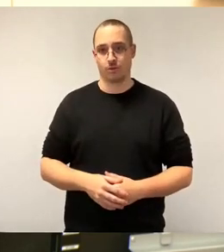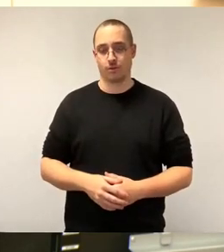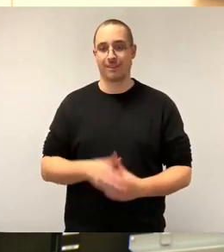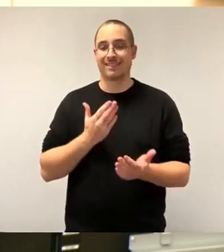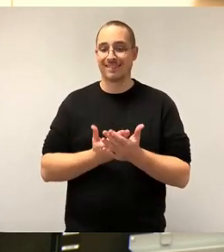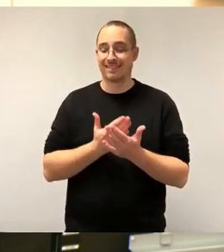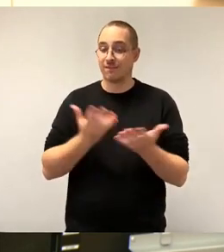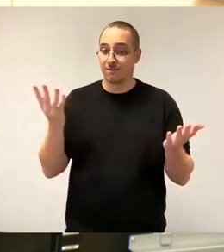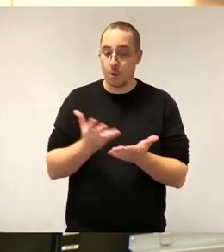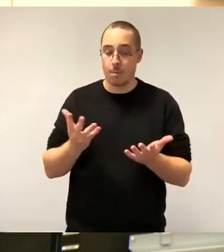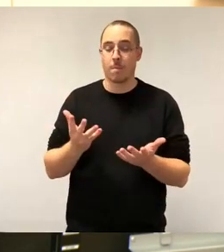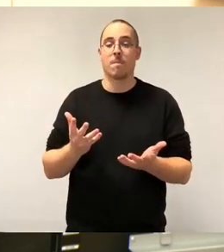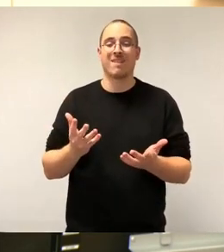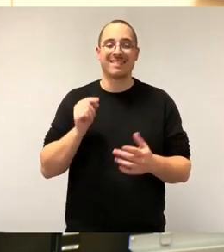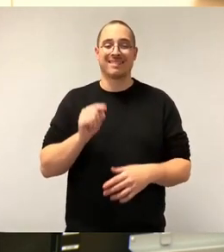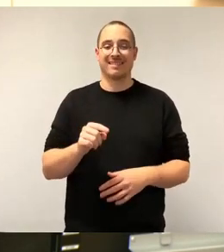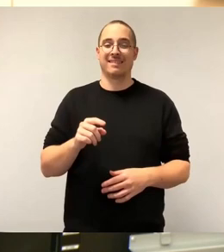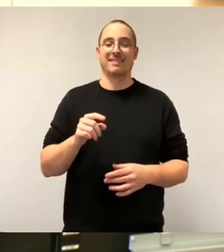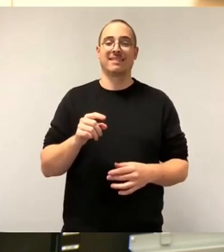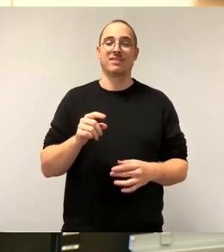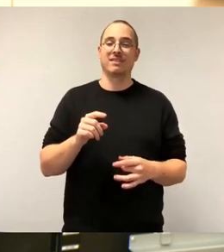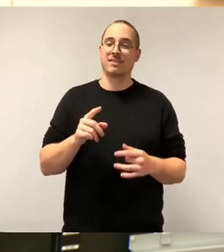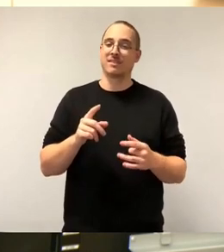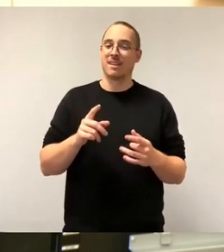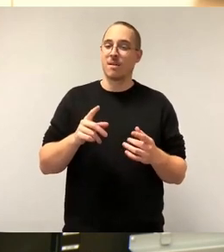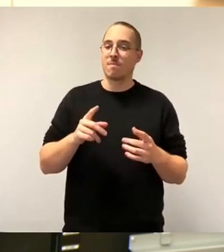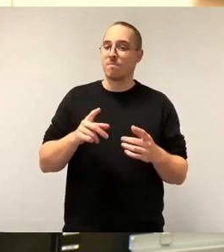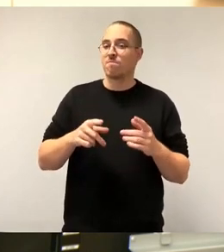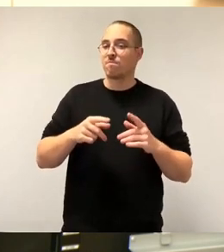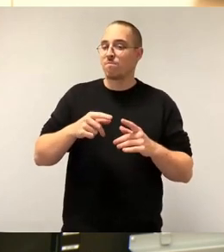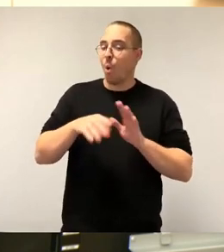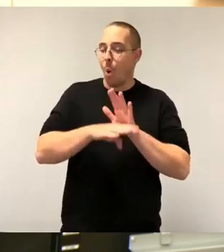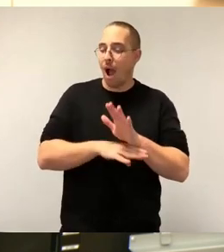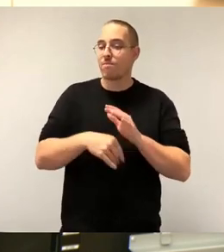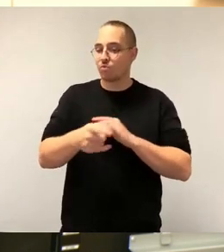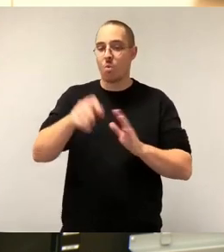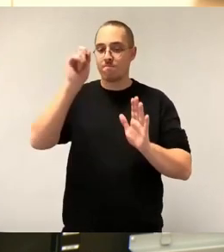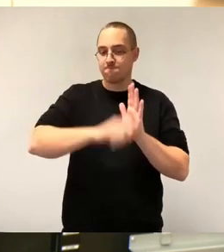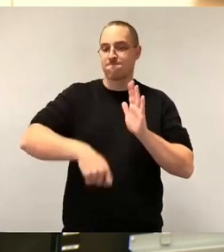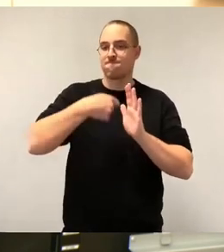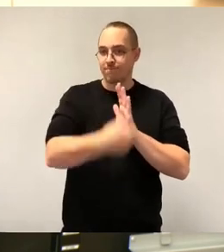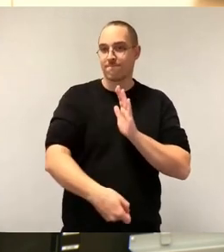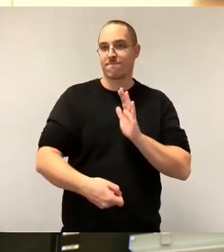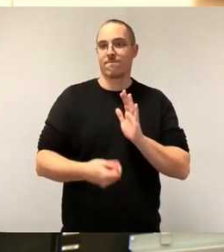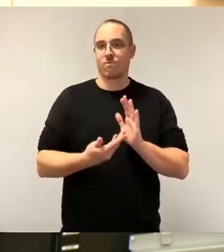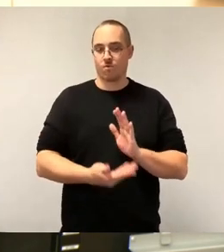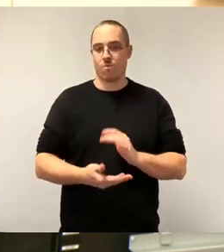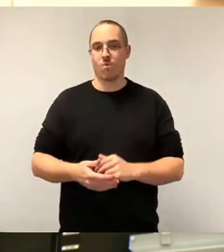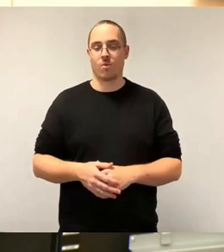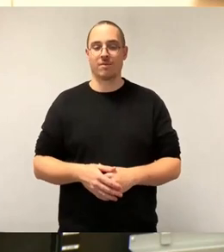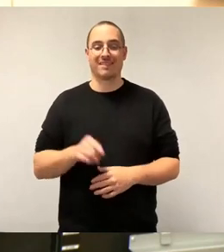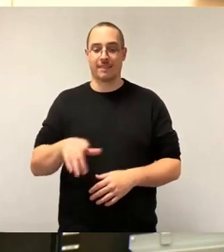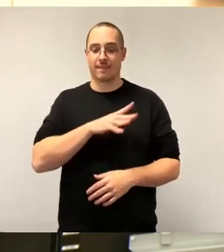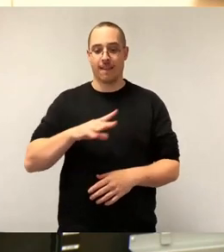Baukostenindex für Mehrgeschosswohnungsbau in Sachsen beträgt aktuell 181,3. Die Basis war im Jahr